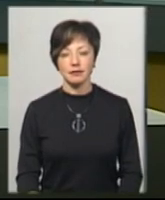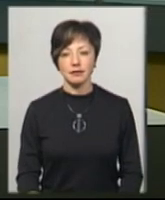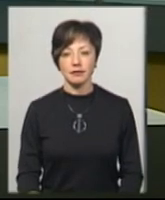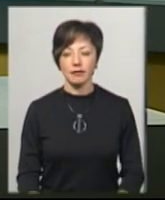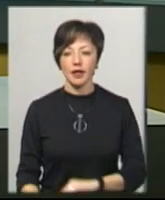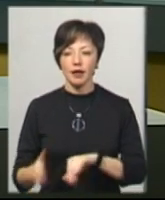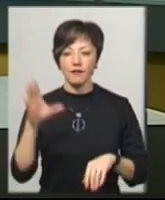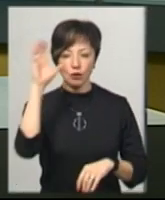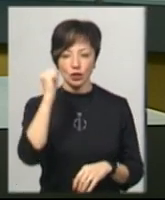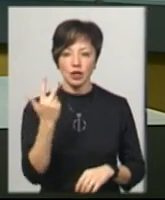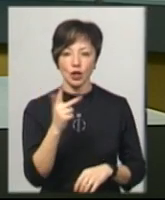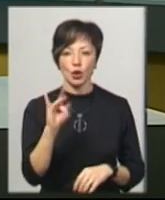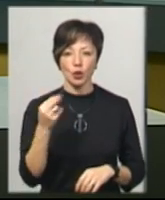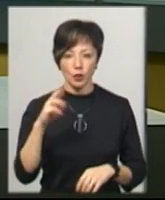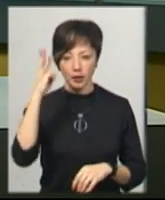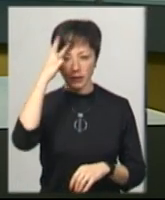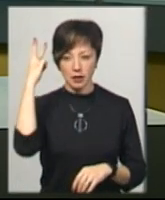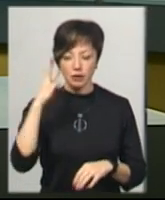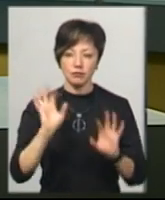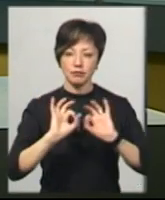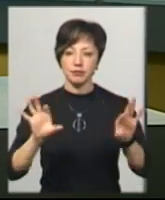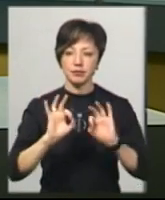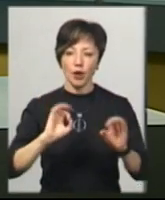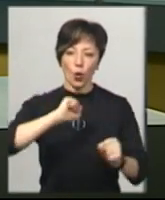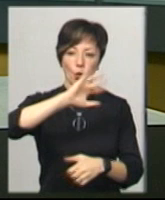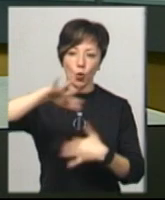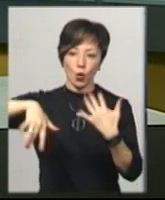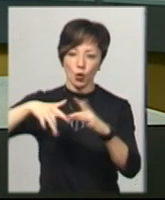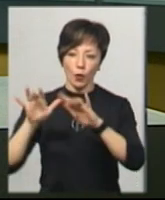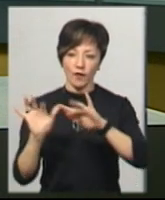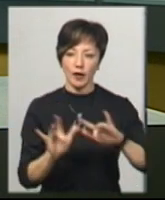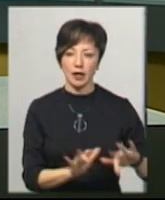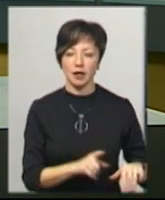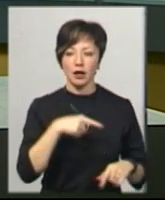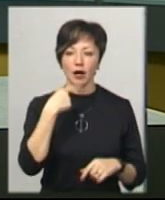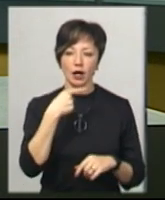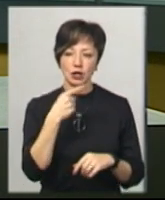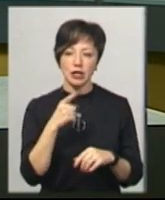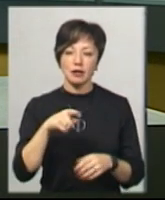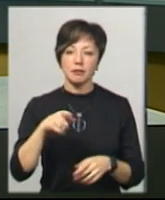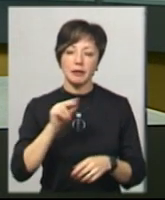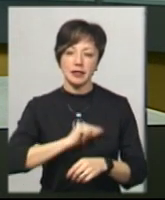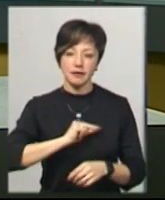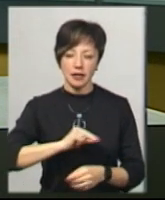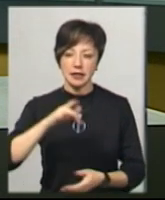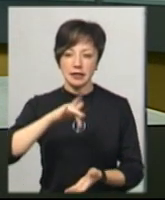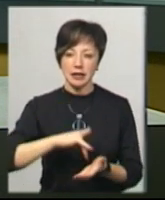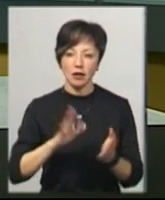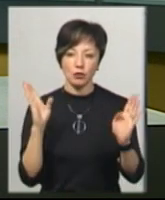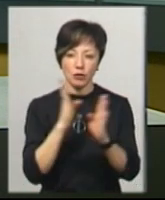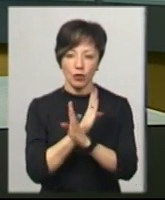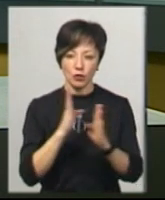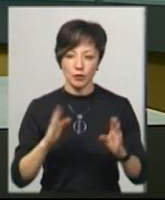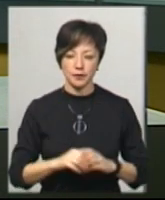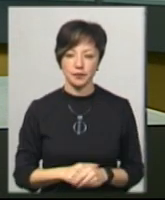Вночі 3 грудня на Хмельниччині синоптики прогнозують хуртовини. Про це каже синоптик Хмельницького обласного центру з гідрометеорології